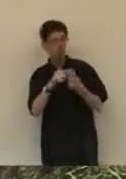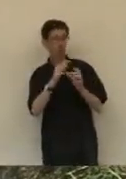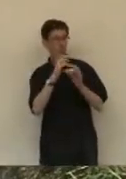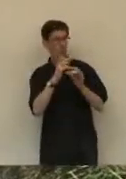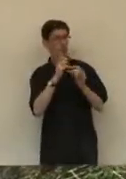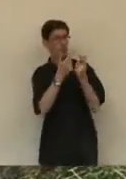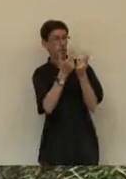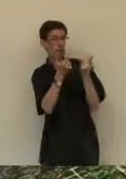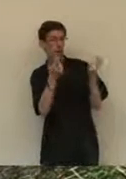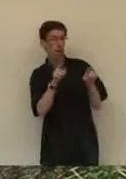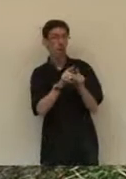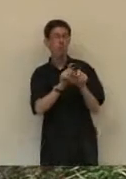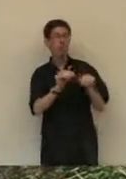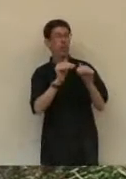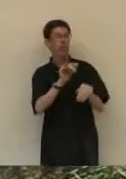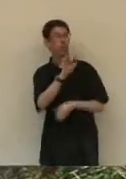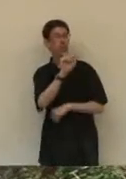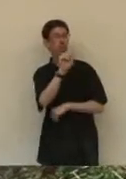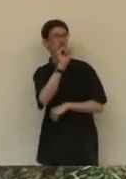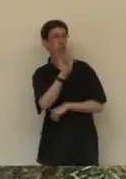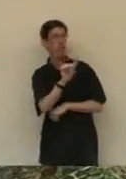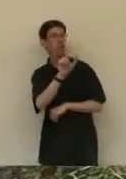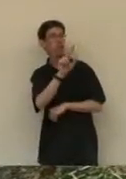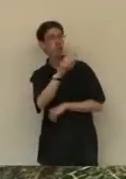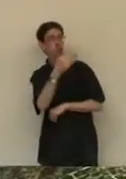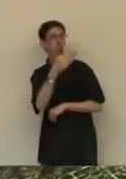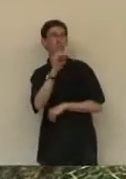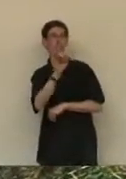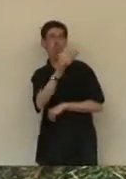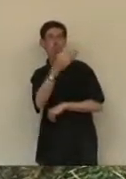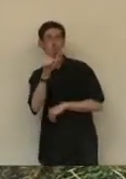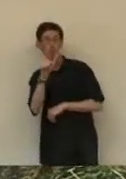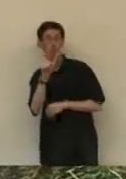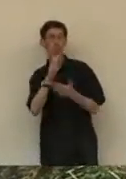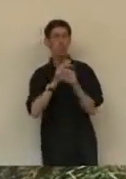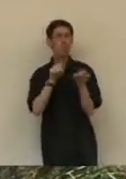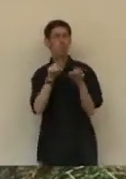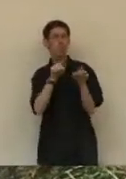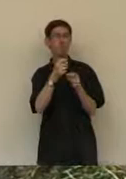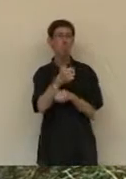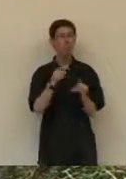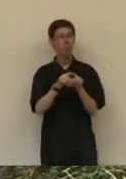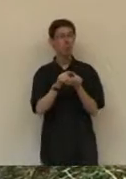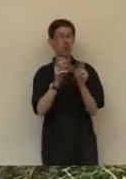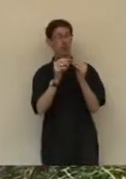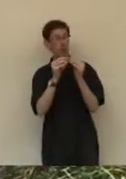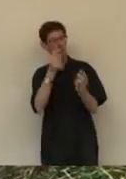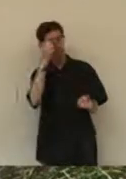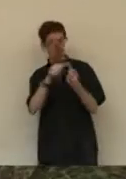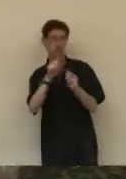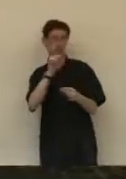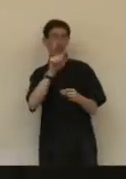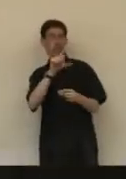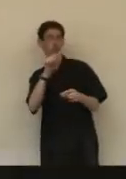répertoire de la trompette, les concertos classiques Aiden, Hummel, et puis après il y un creux, mais le répertoire plutôt romantique est 20e.